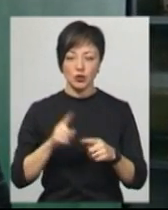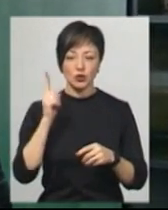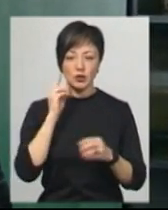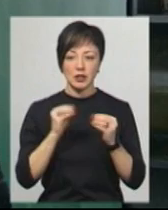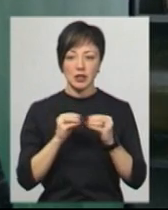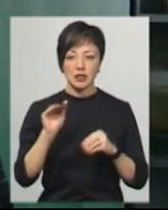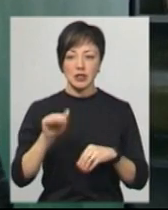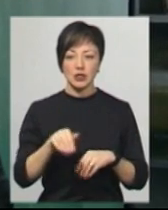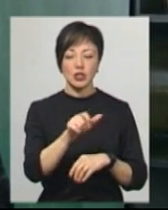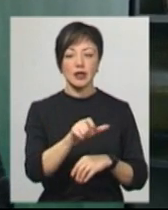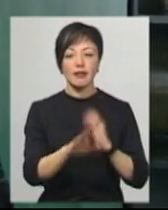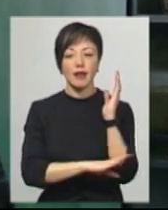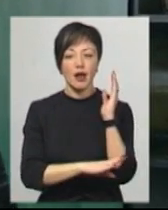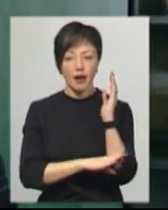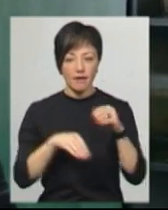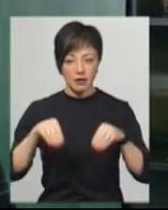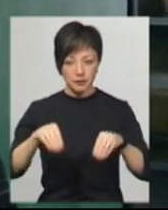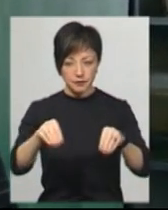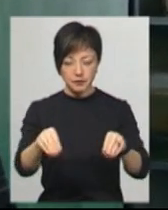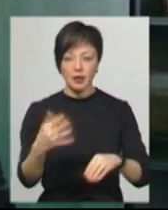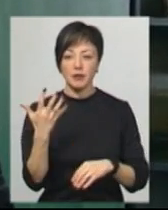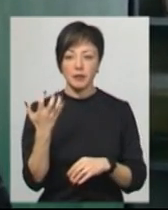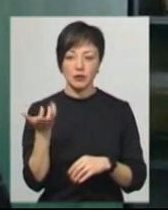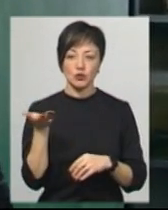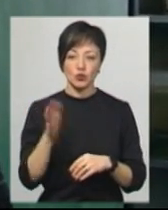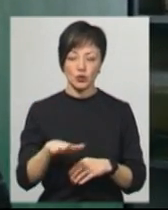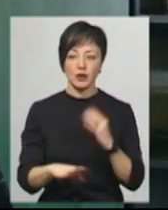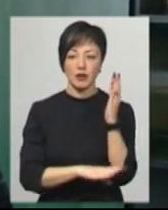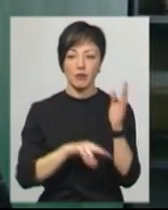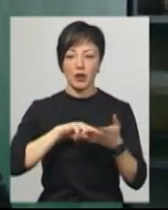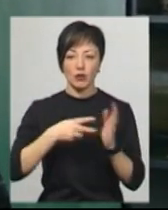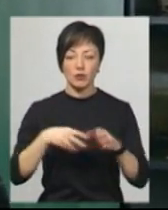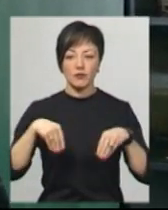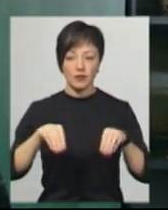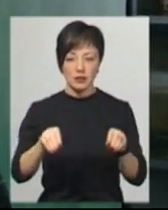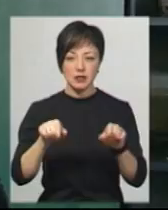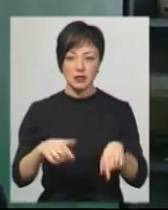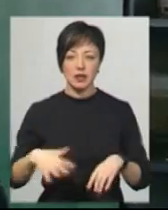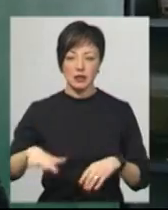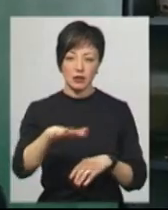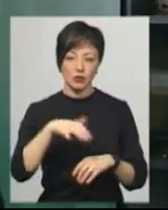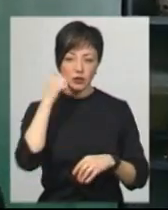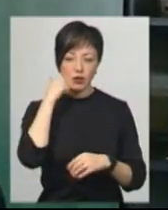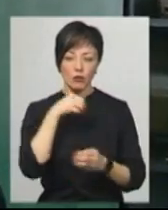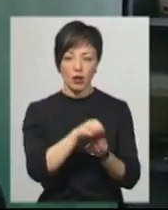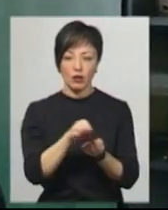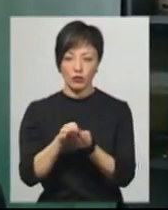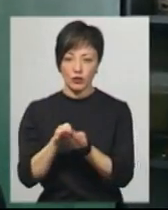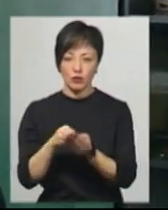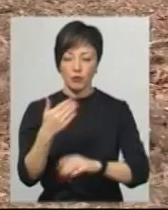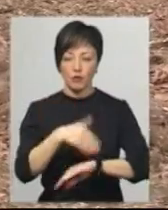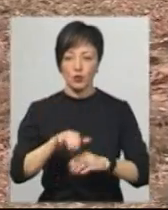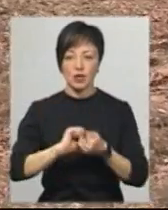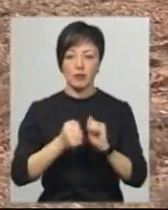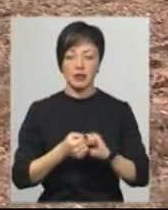10 тисяч дерев. Так от 500 дерев ми плануємо висадити на старому кладовищі по